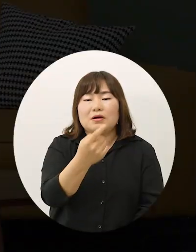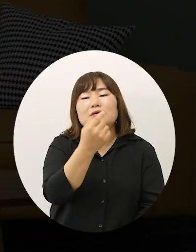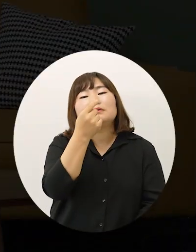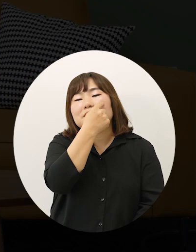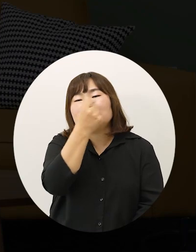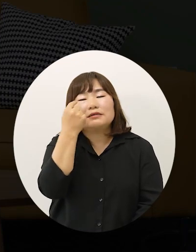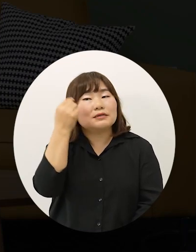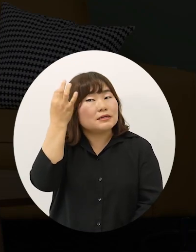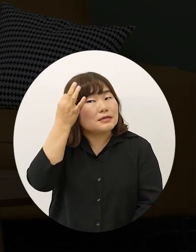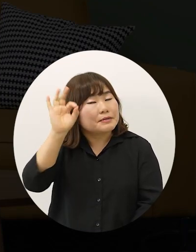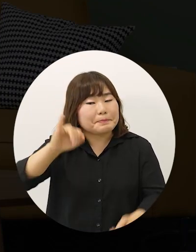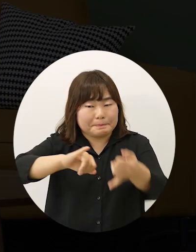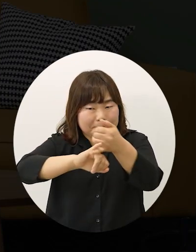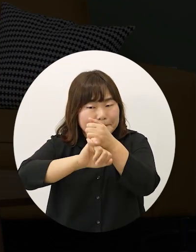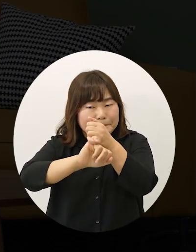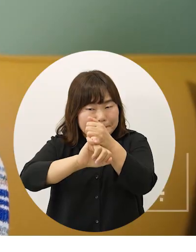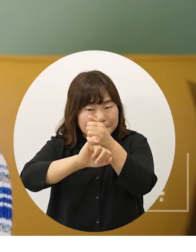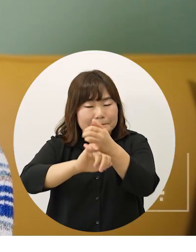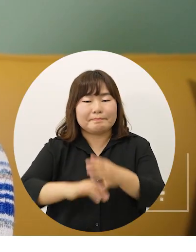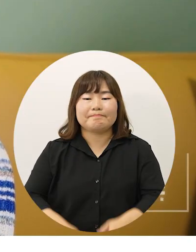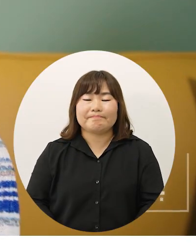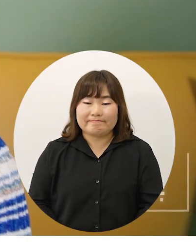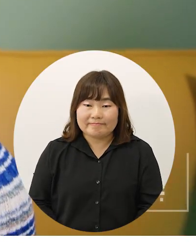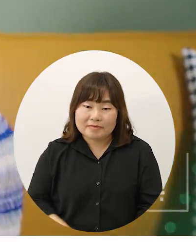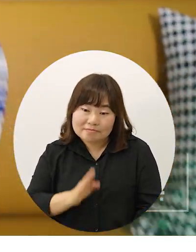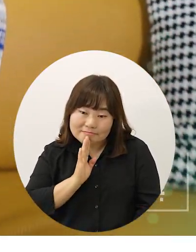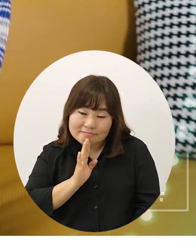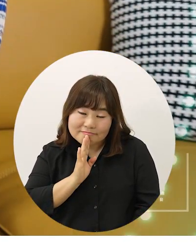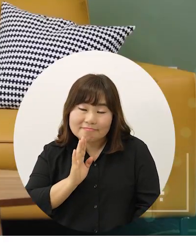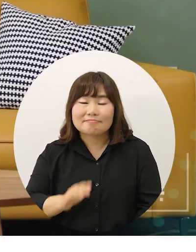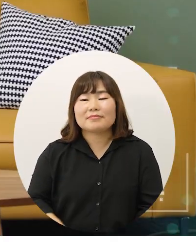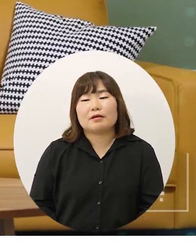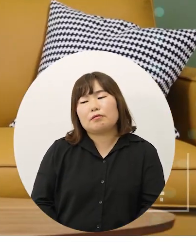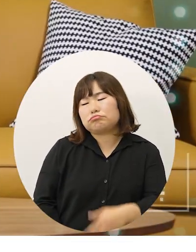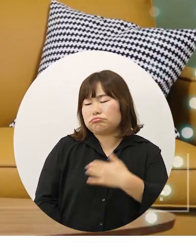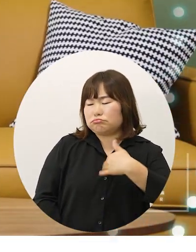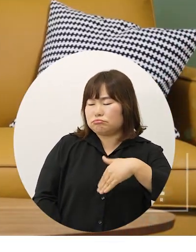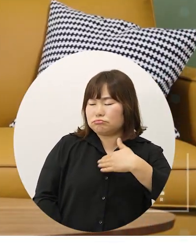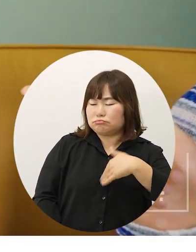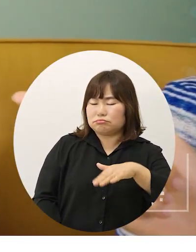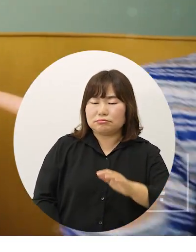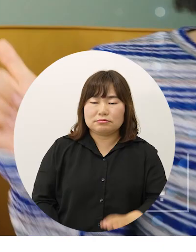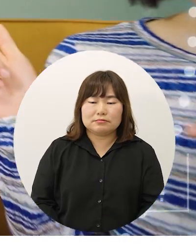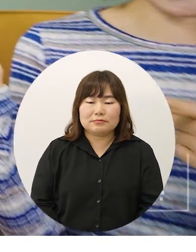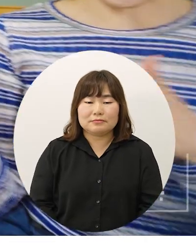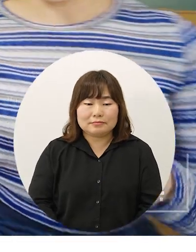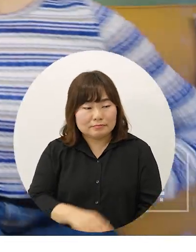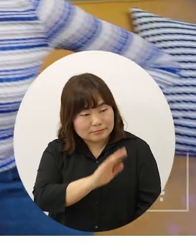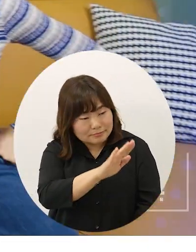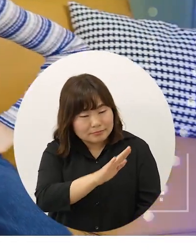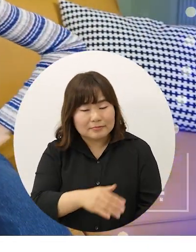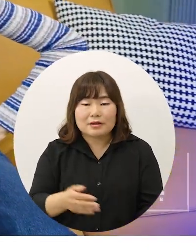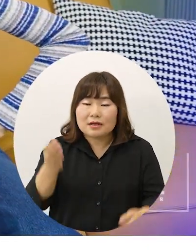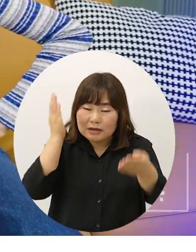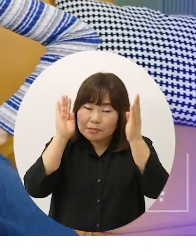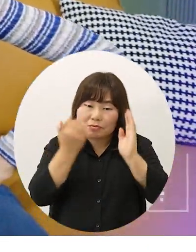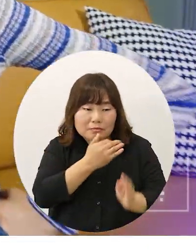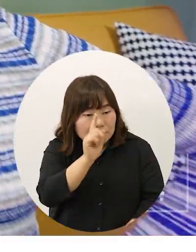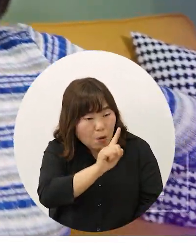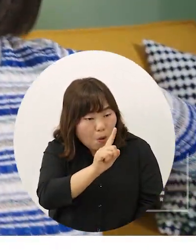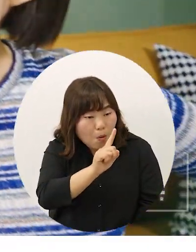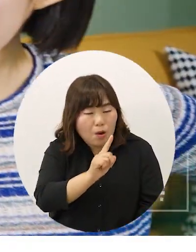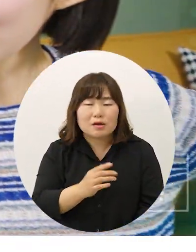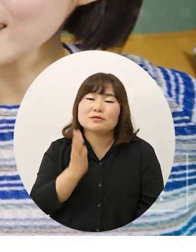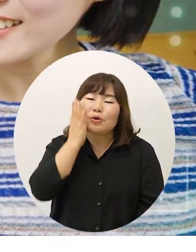인증이 필요합니다 라고 할 때 있지? 그건 나도 알아 엄마 네이버는 무슨 색?